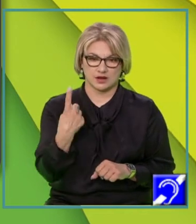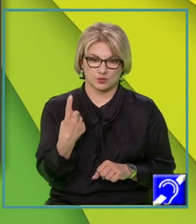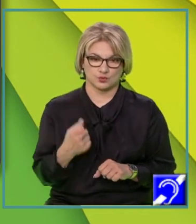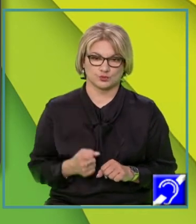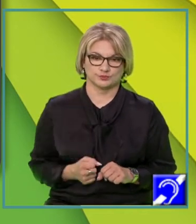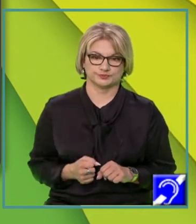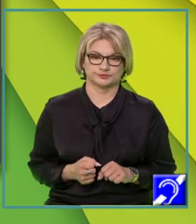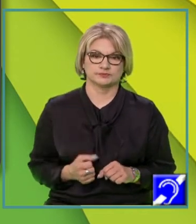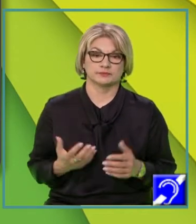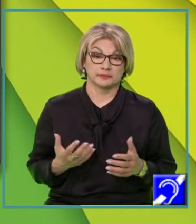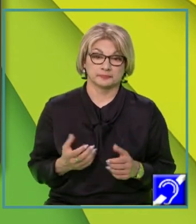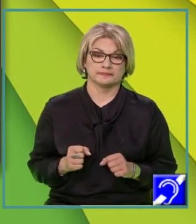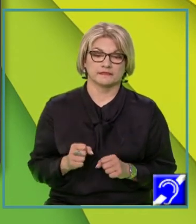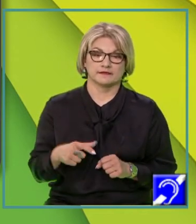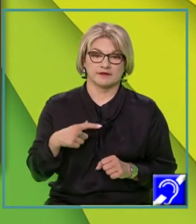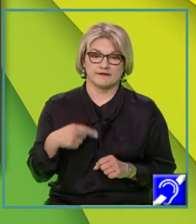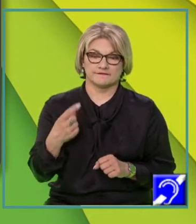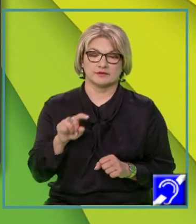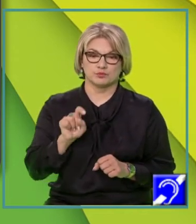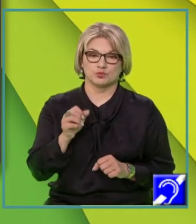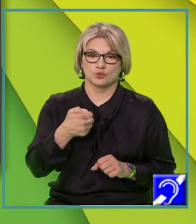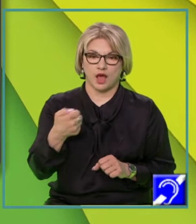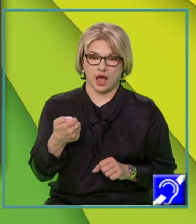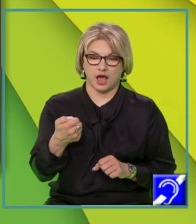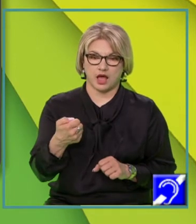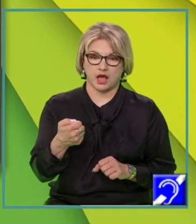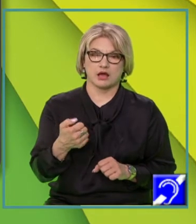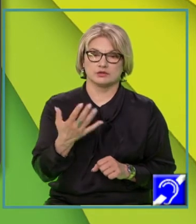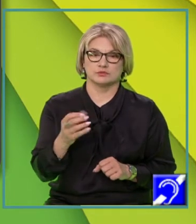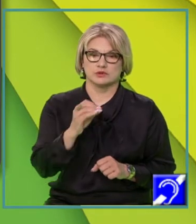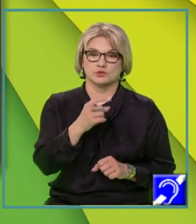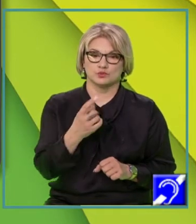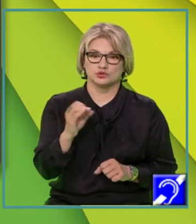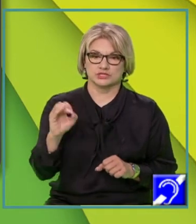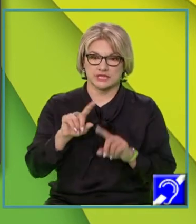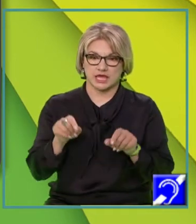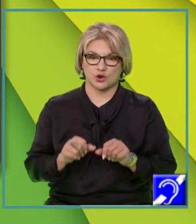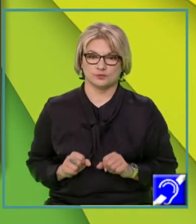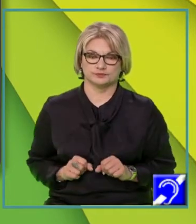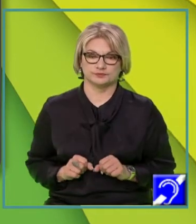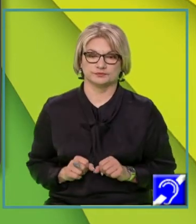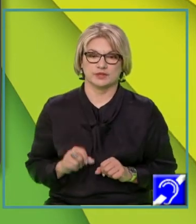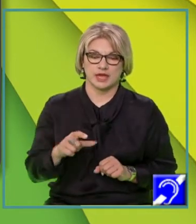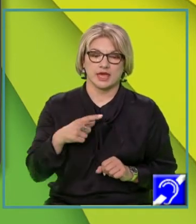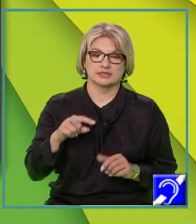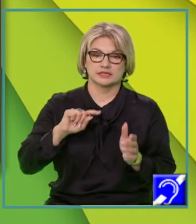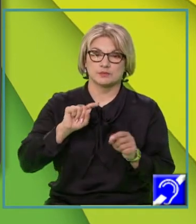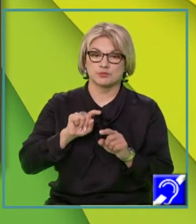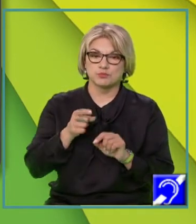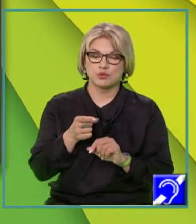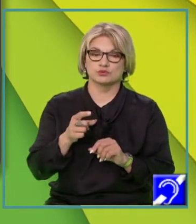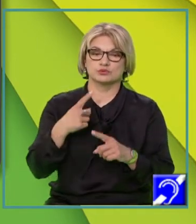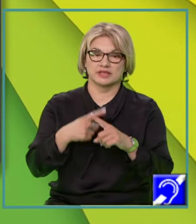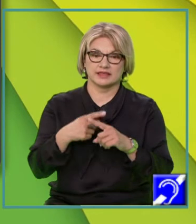egal cu 1. Așadar, vom găsi punctul A de coordonate 1 și 0, care reprezintă punctul de intersecție dintre